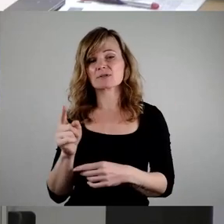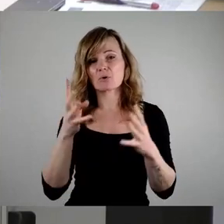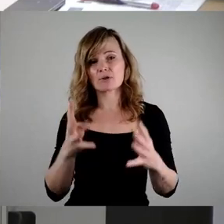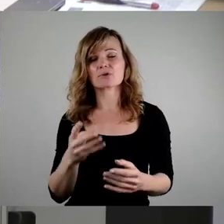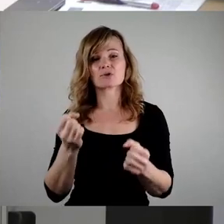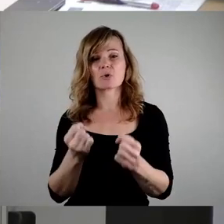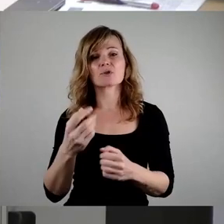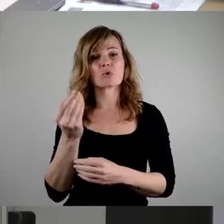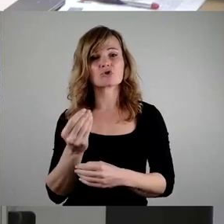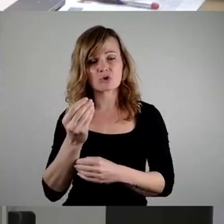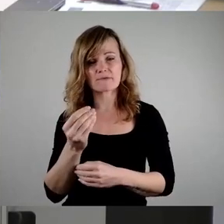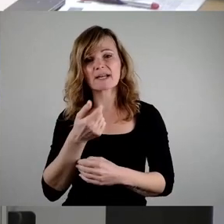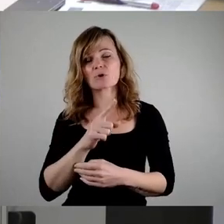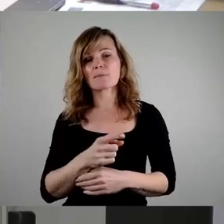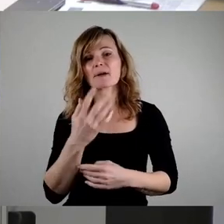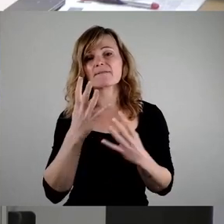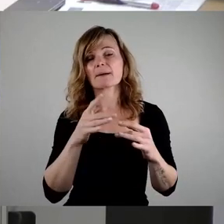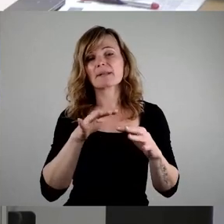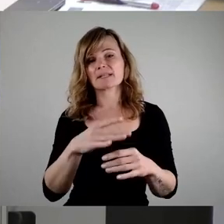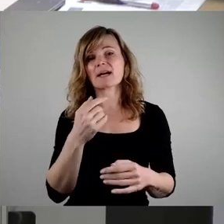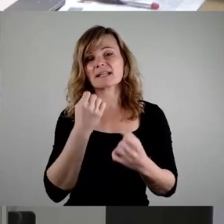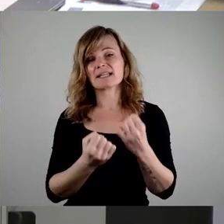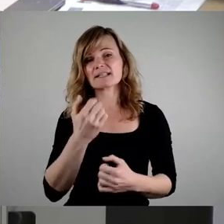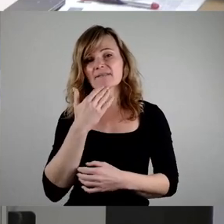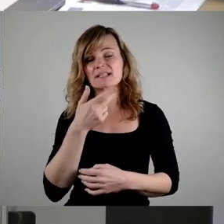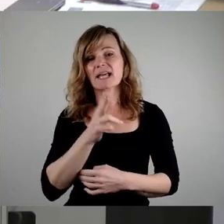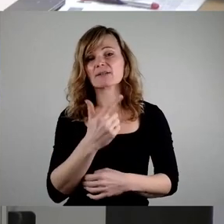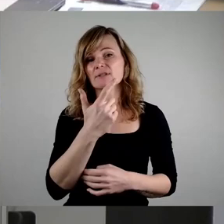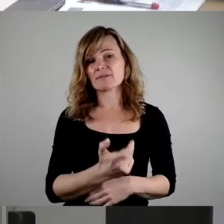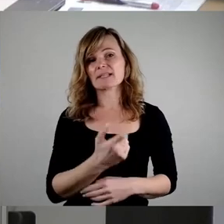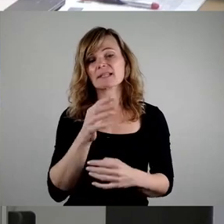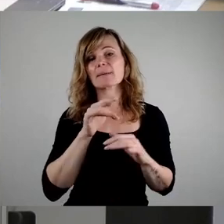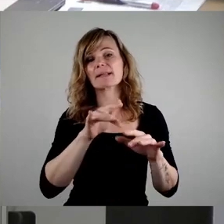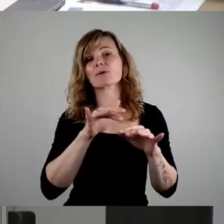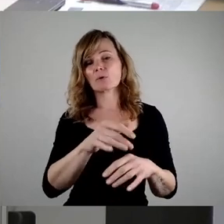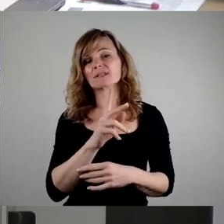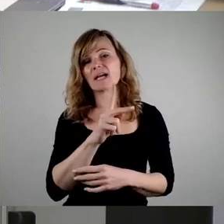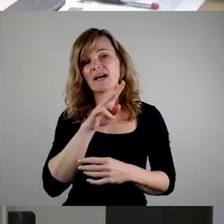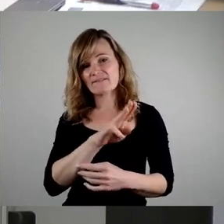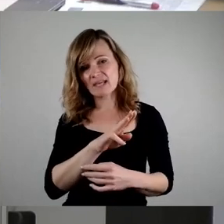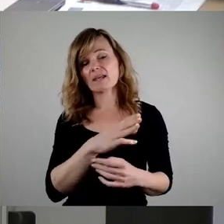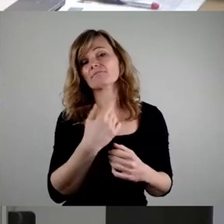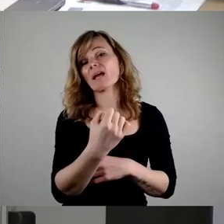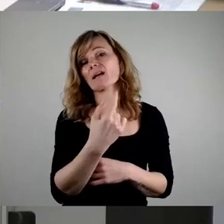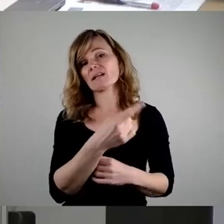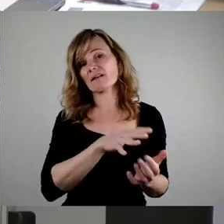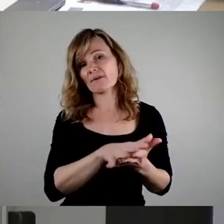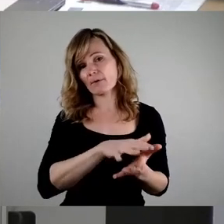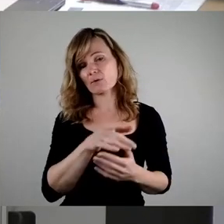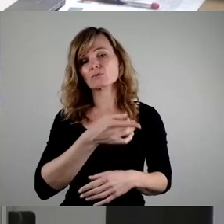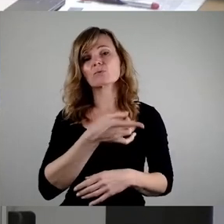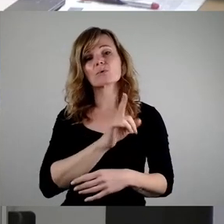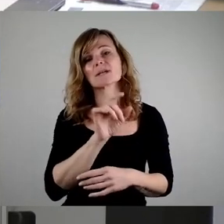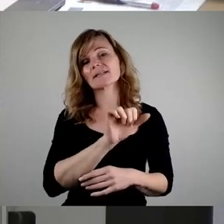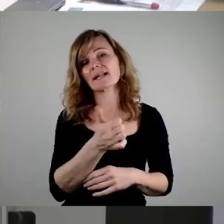,5 Milliarden Liter Wasser, 320 Millionen Kilowattstunden Energie verbraucht und 111.000